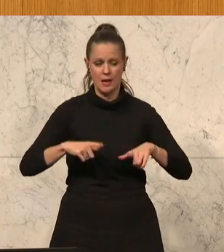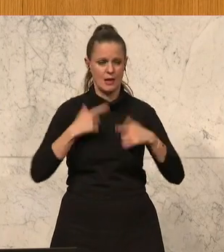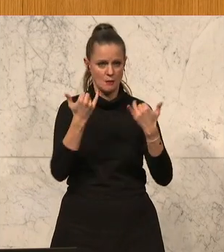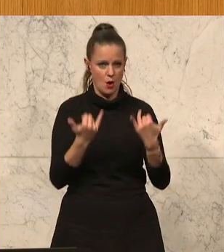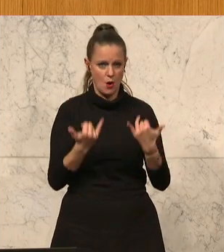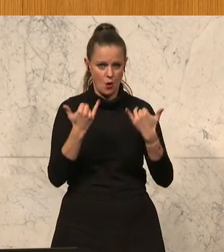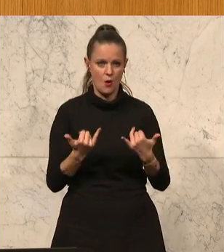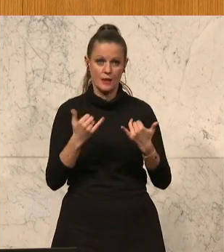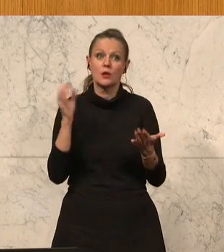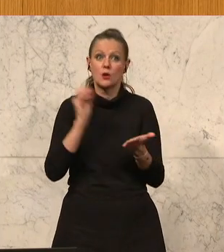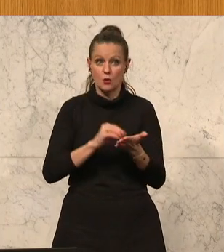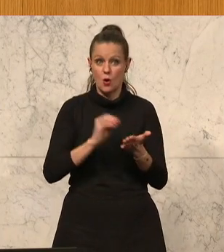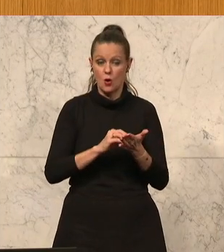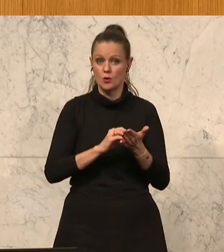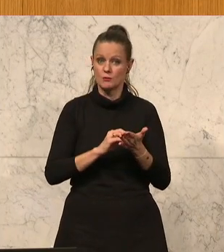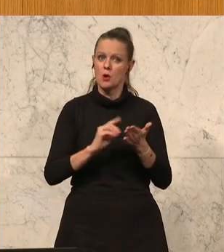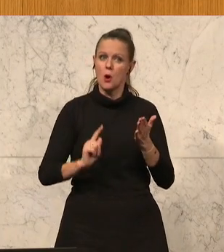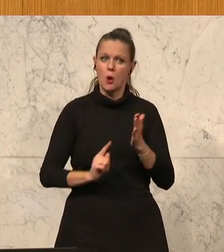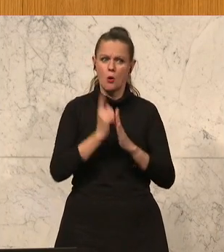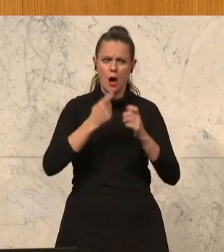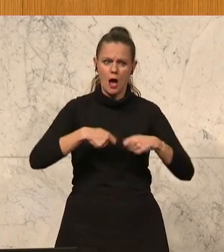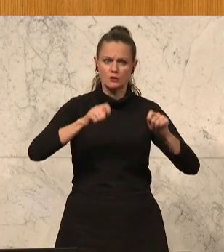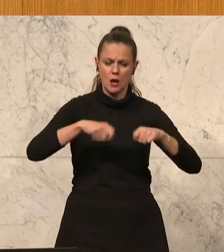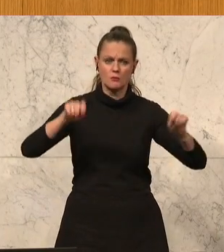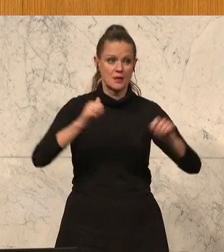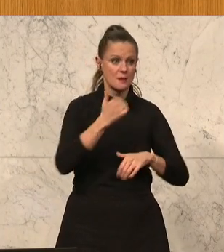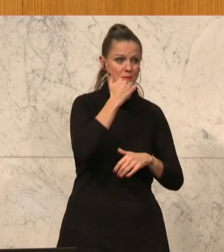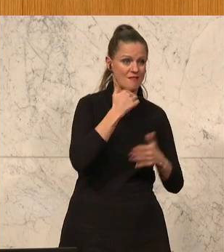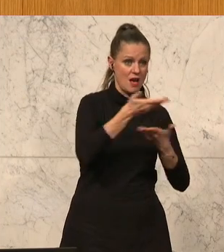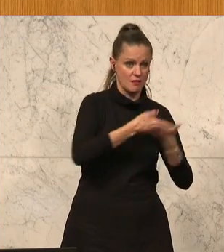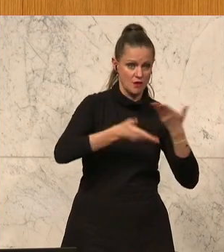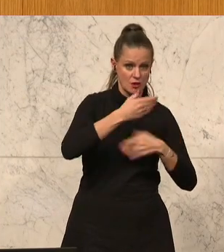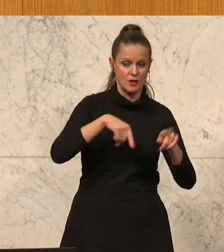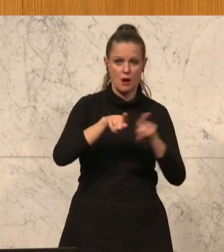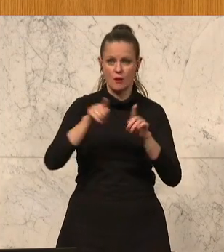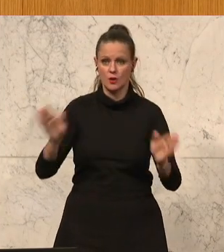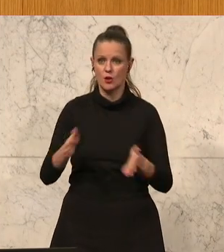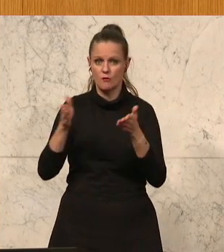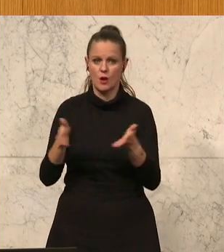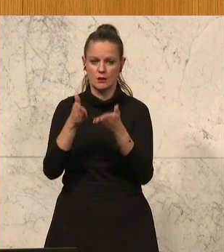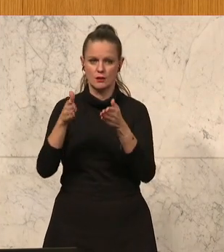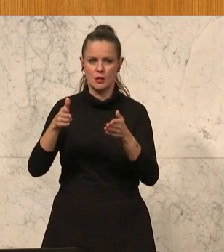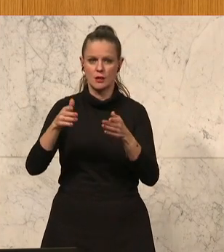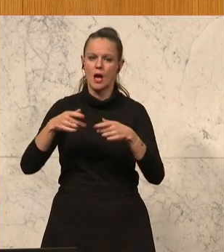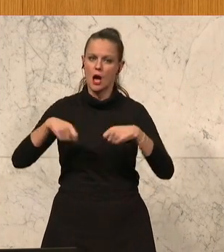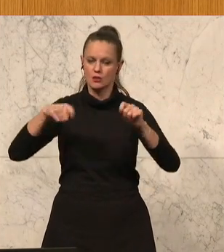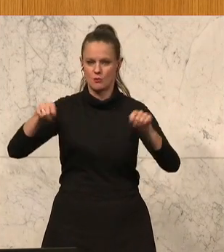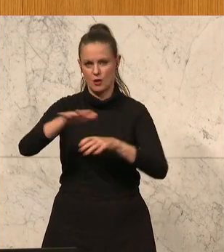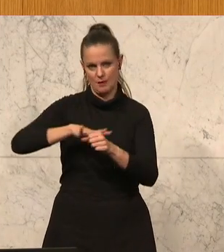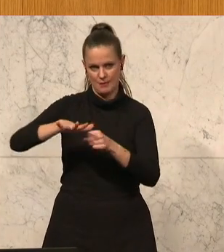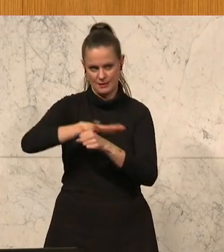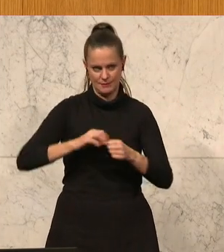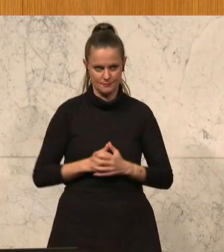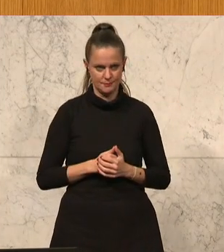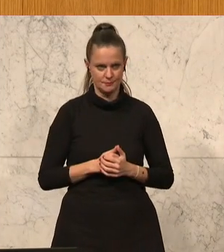immer noch einen hohen Bauintensität, sowohl bei den privatwirtschaftlichen als auch bei den geförderten Ausbaugebieten. Zuletzt wurden